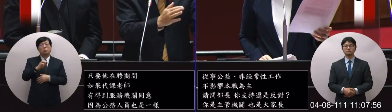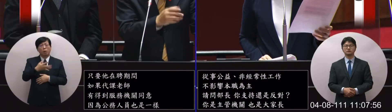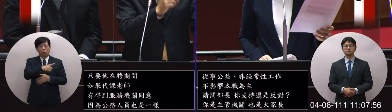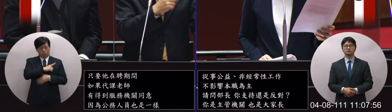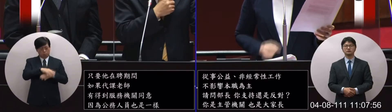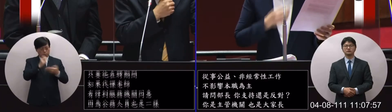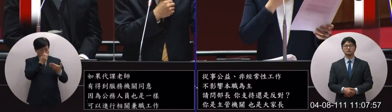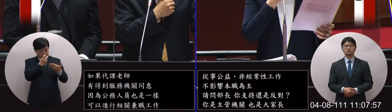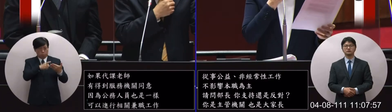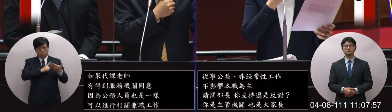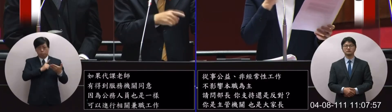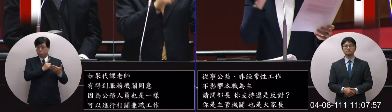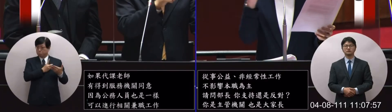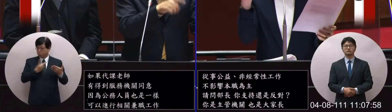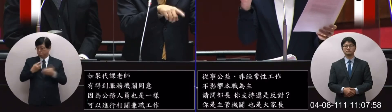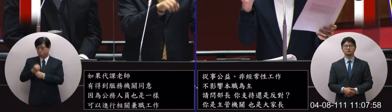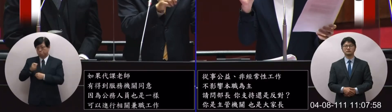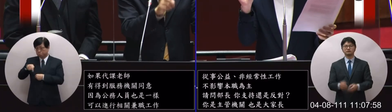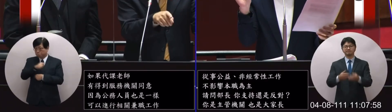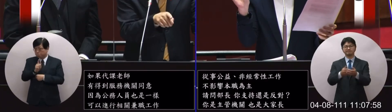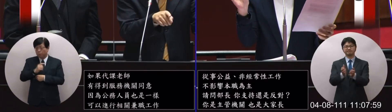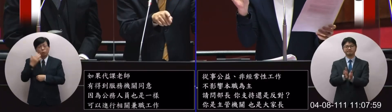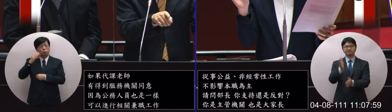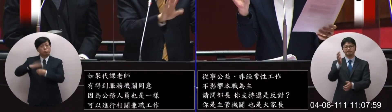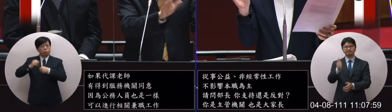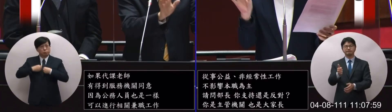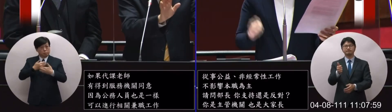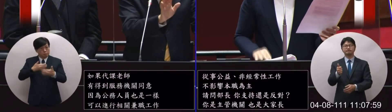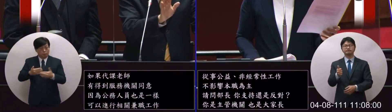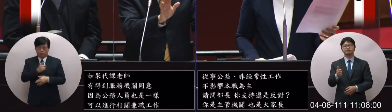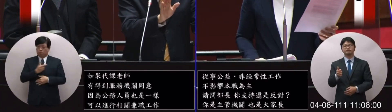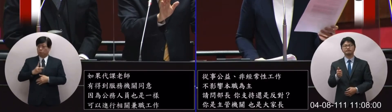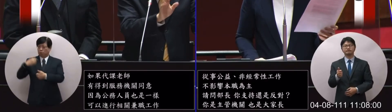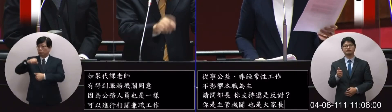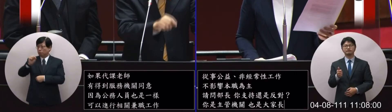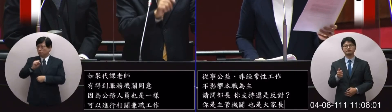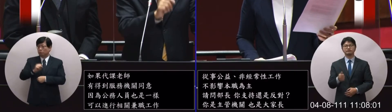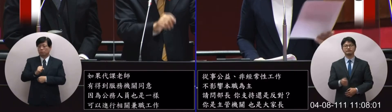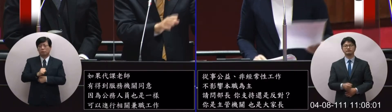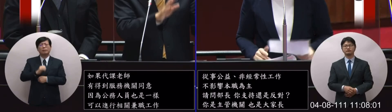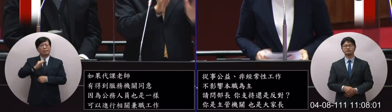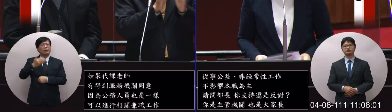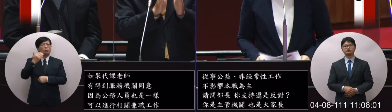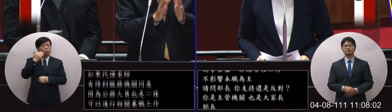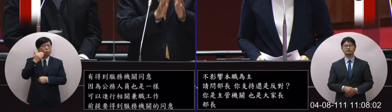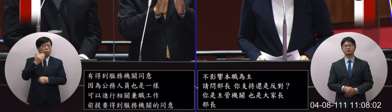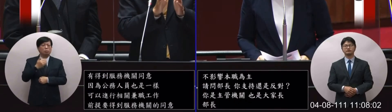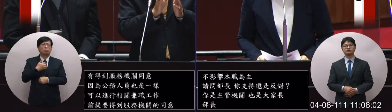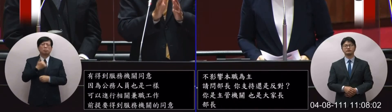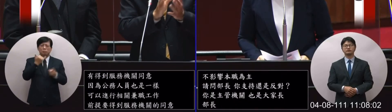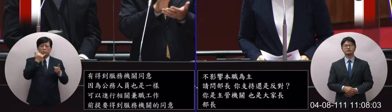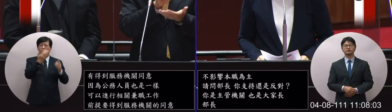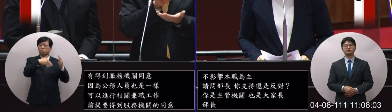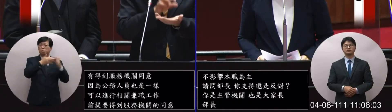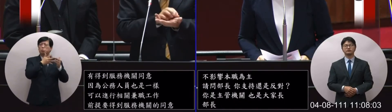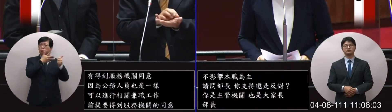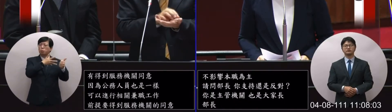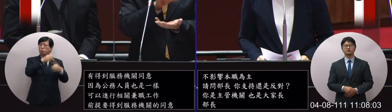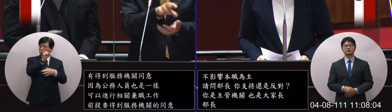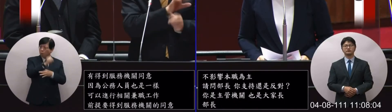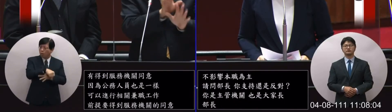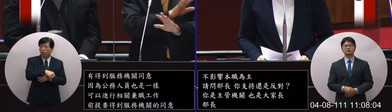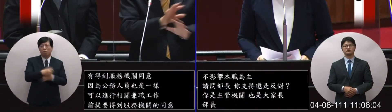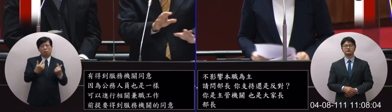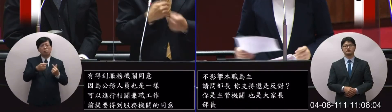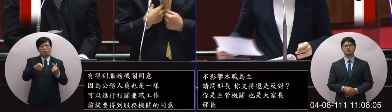務機關會看他到底兼什麼職譬如說他去補習班兼課這就不宜了但是如果說得到學校這邊去認